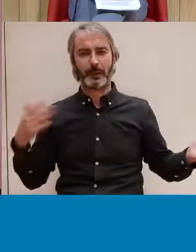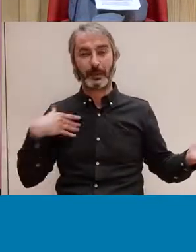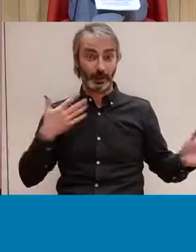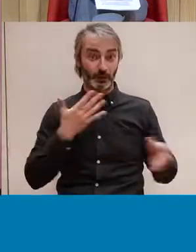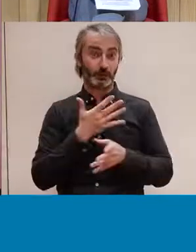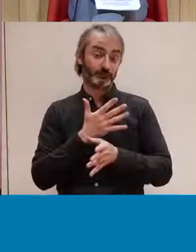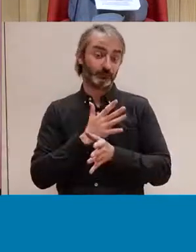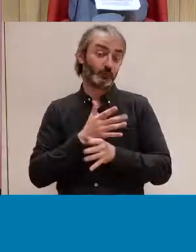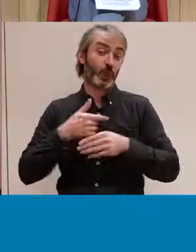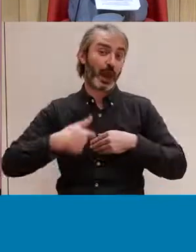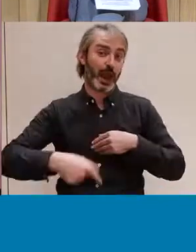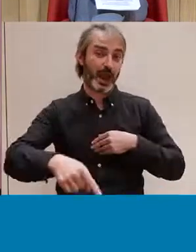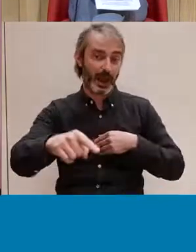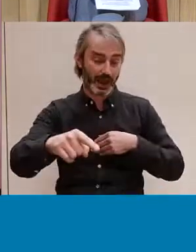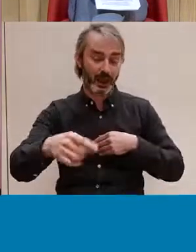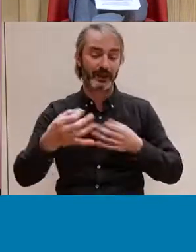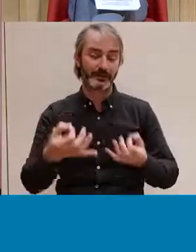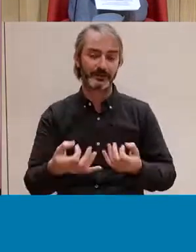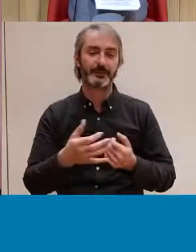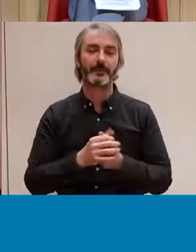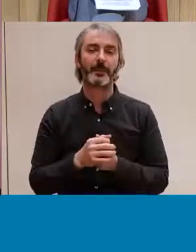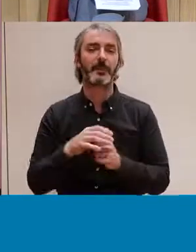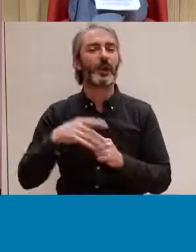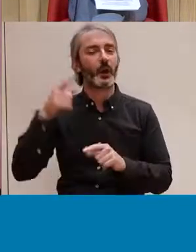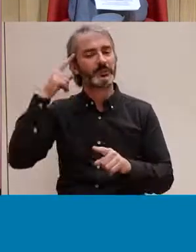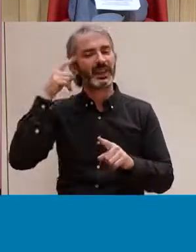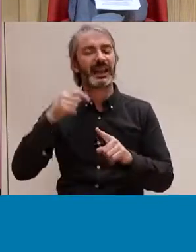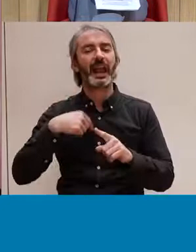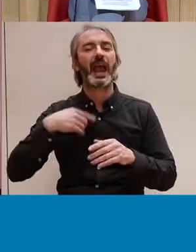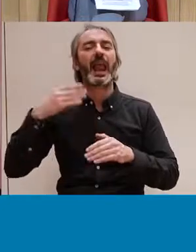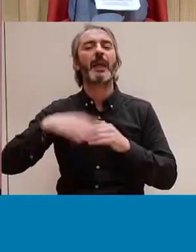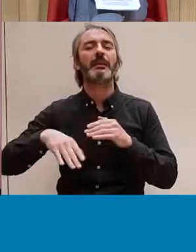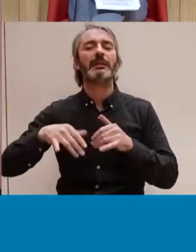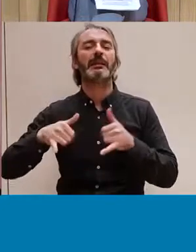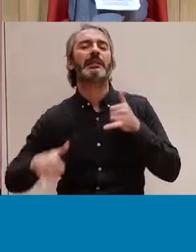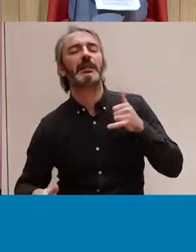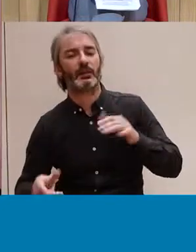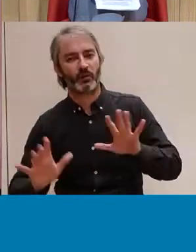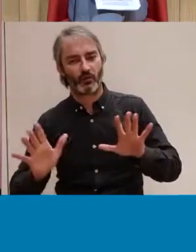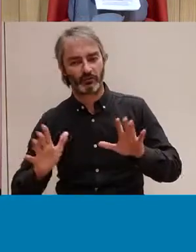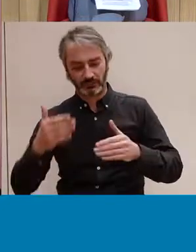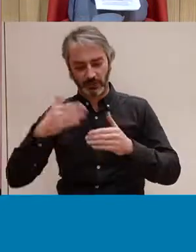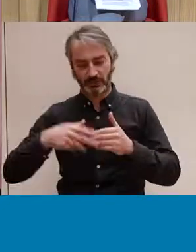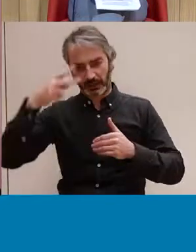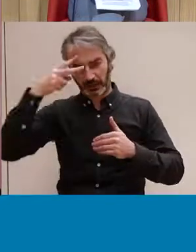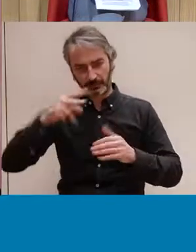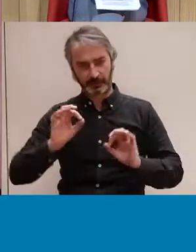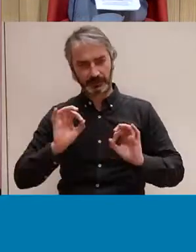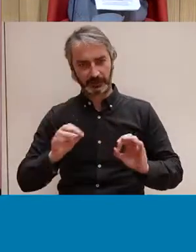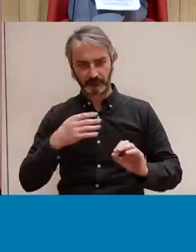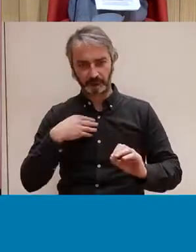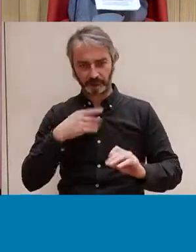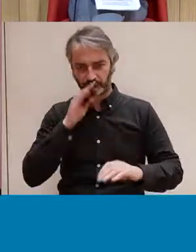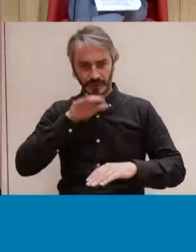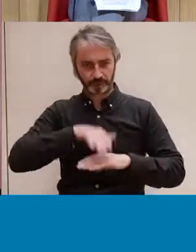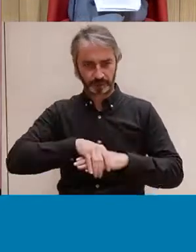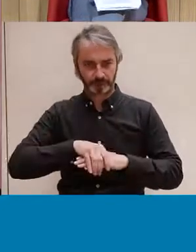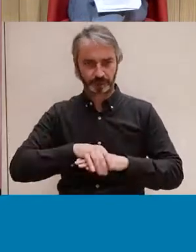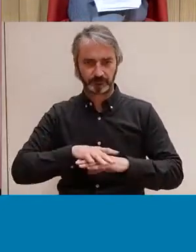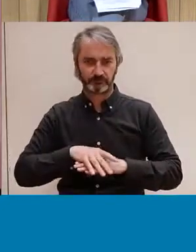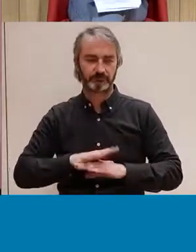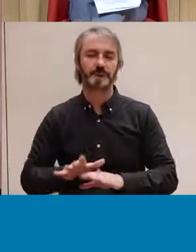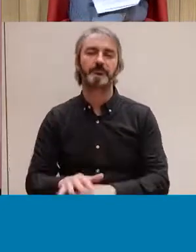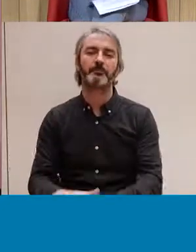joc per una mica el que dèiem, no? Evitar el traspàs de límits i que el plaer de totes pugui estar al centre.